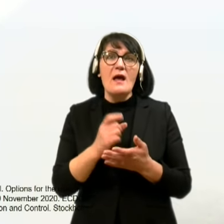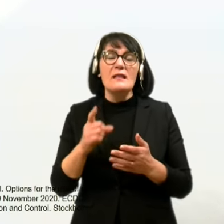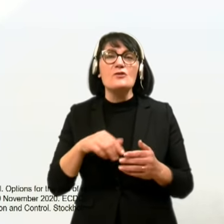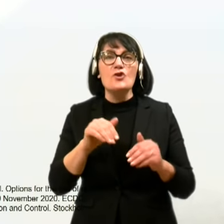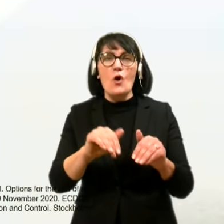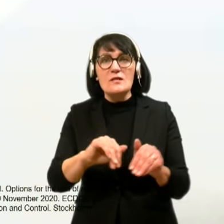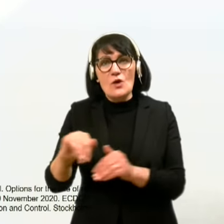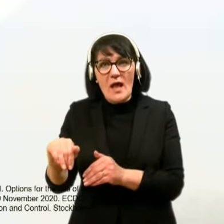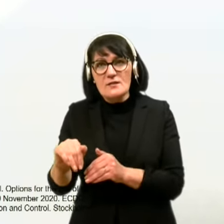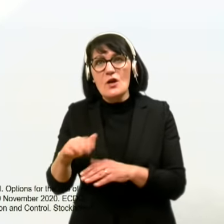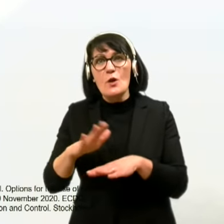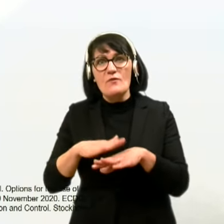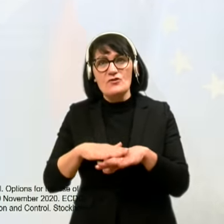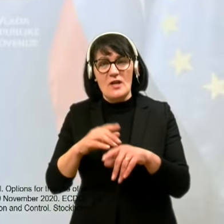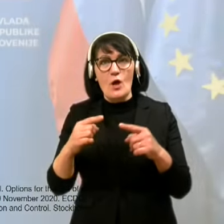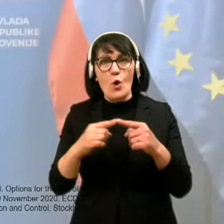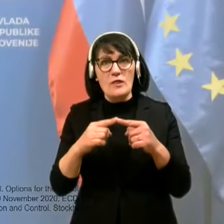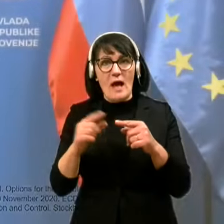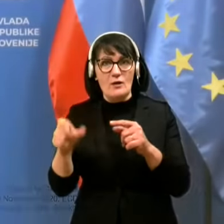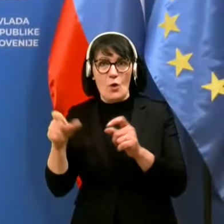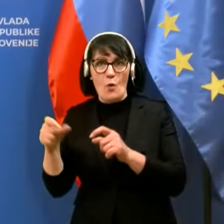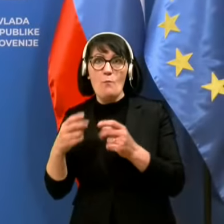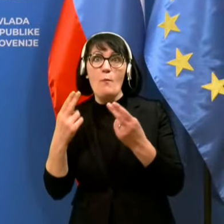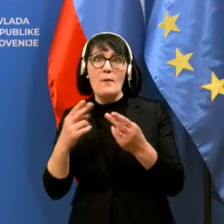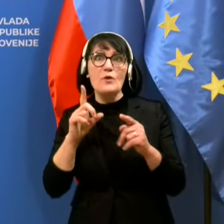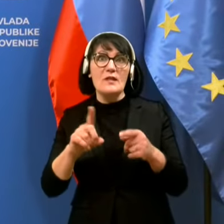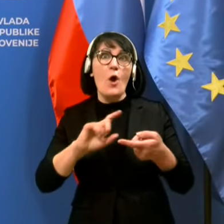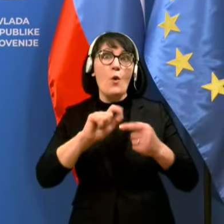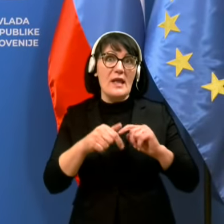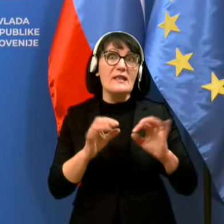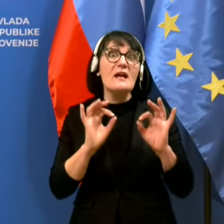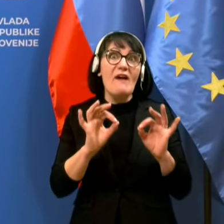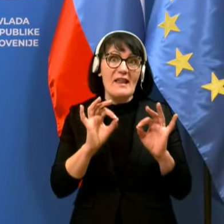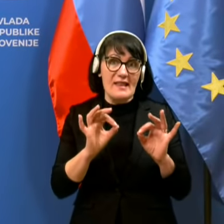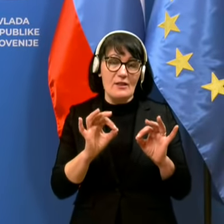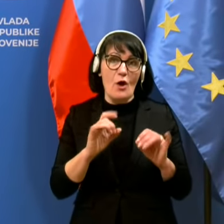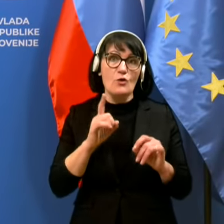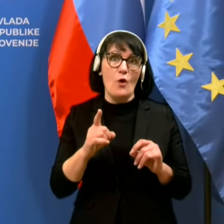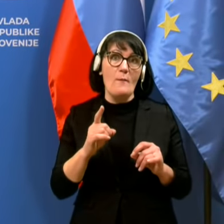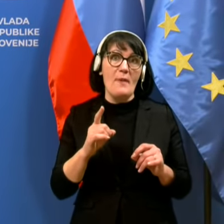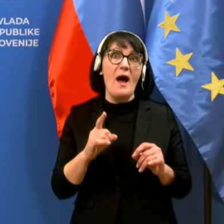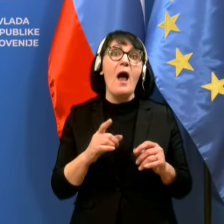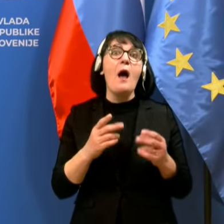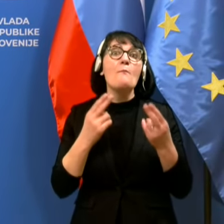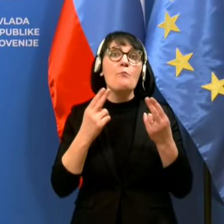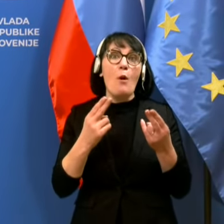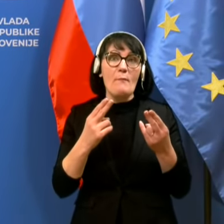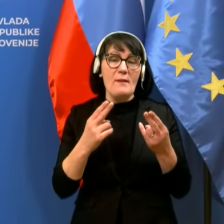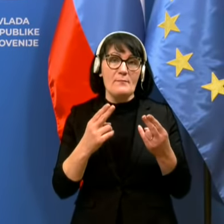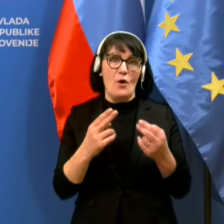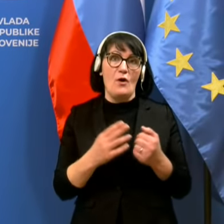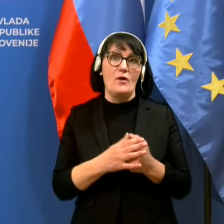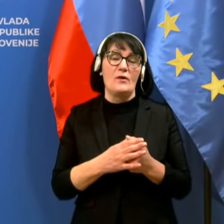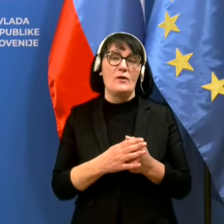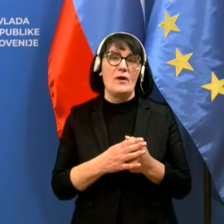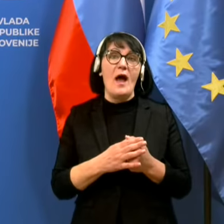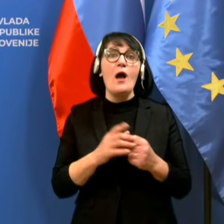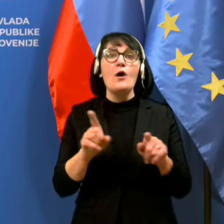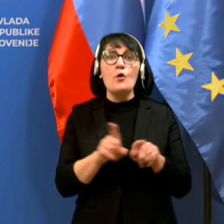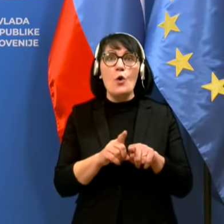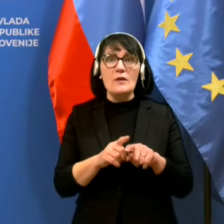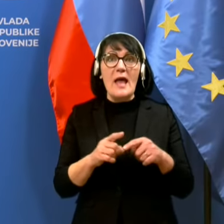seveda potem obveščanje kontaktov. Pomembno je tudi, da je to orodje kvalitetno. To je pa seveda ključna predpostavka. Kot